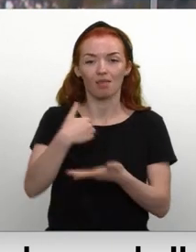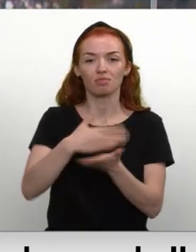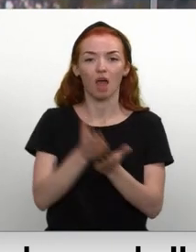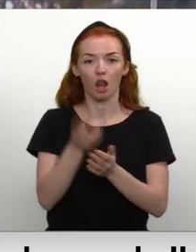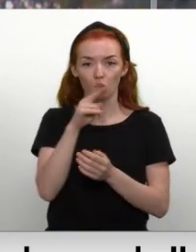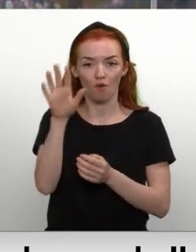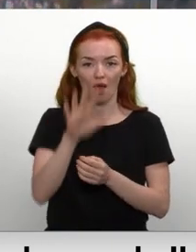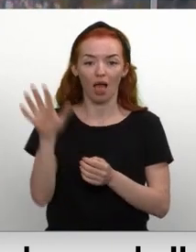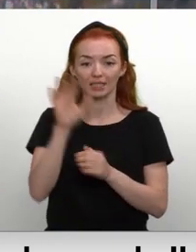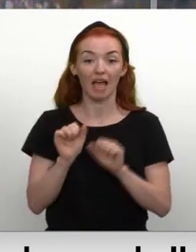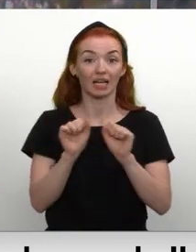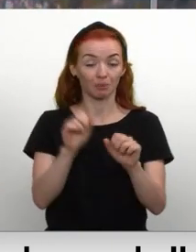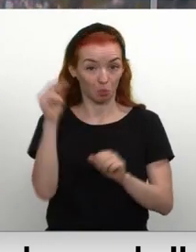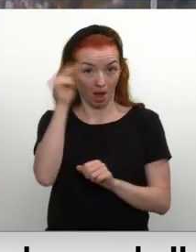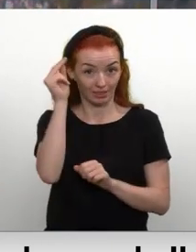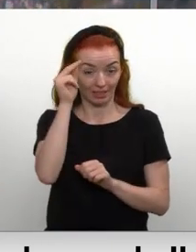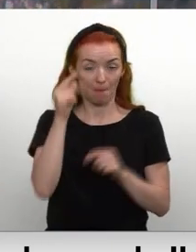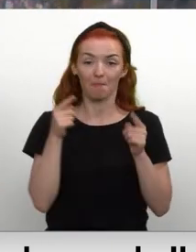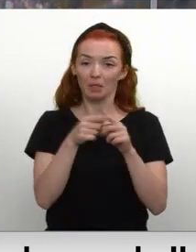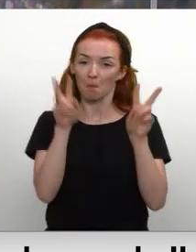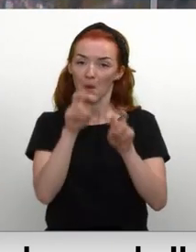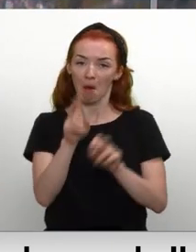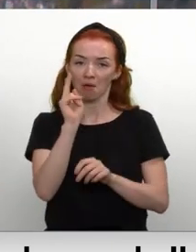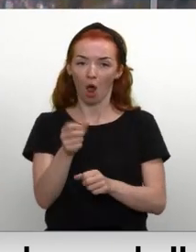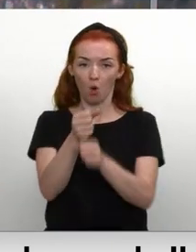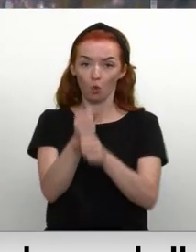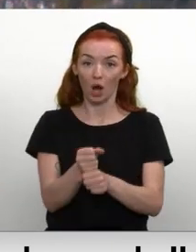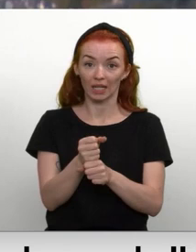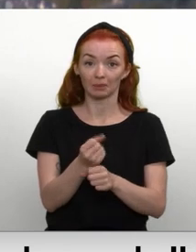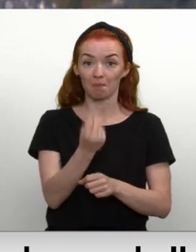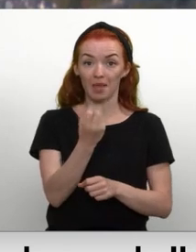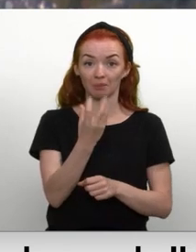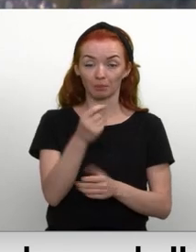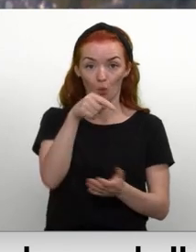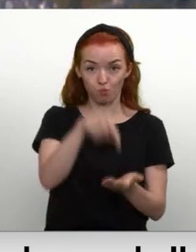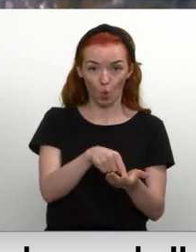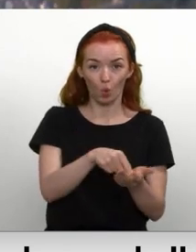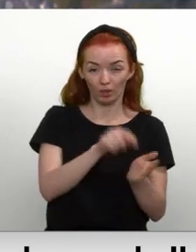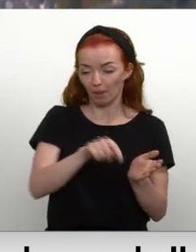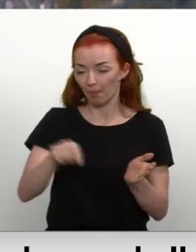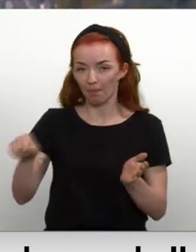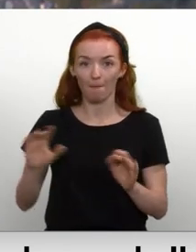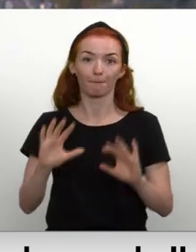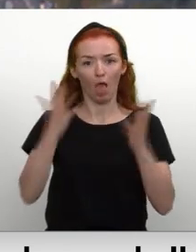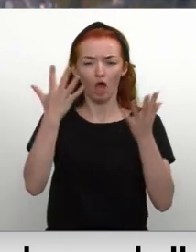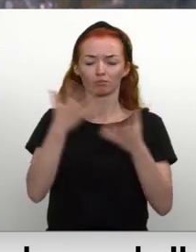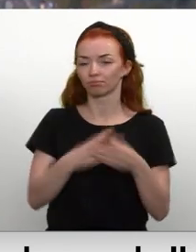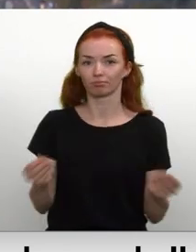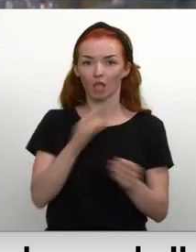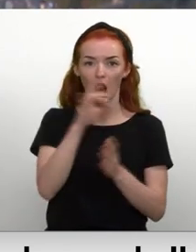aizsardzības mācībām. Un mērķis bija pārbaudīt, kā Ostes 15 caurlaides punkti spēj strādāt, pēkšņi pazūdot